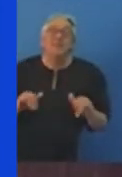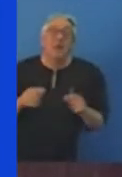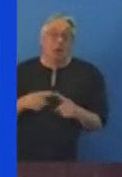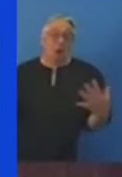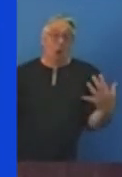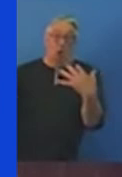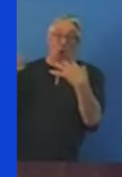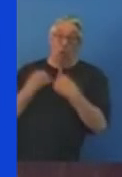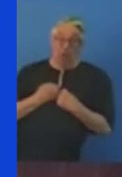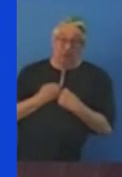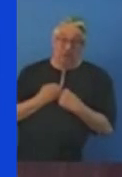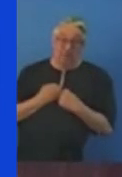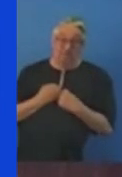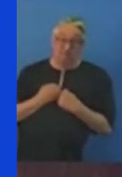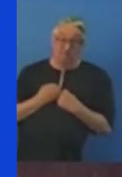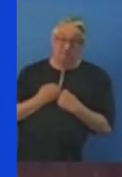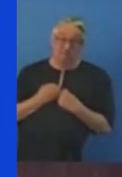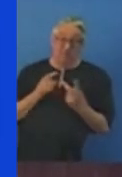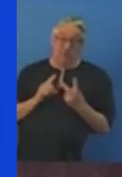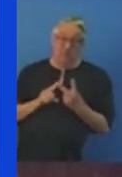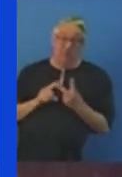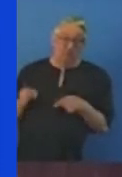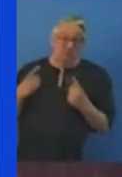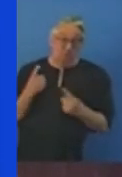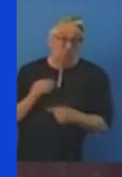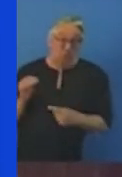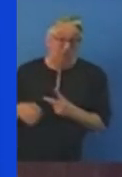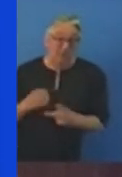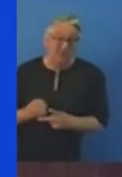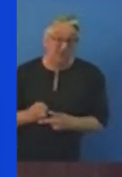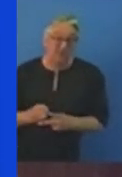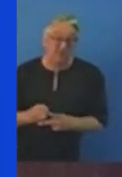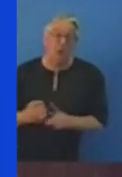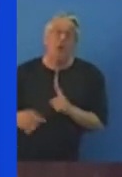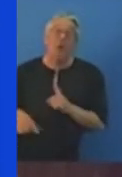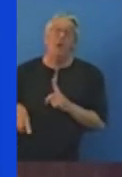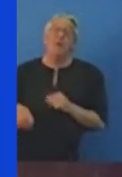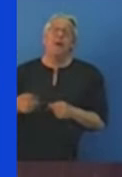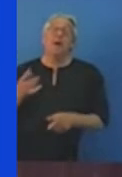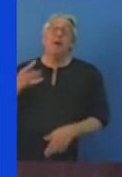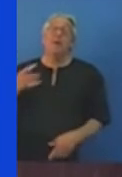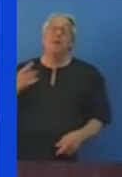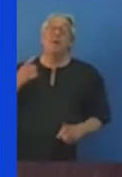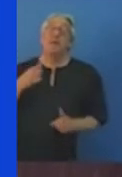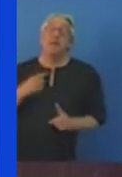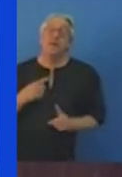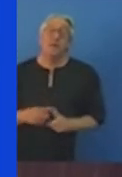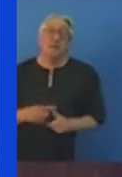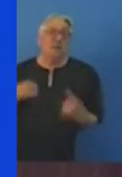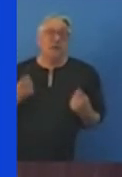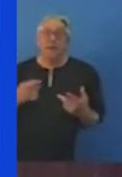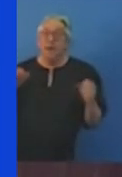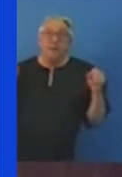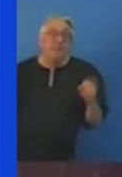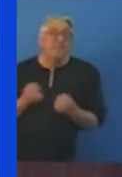programmes génocidaires visant à empêcher la reconstitution de l'État arménien reconnue en 1920. Dans le respect des